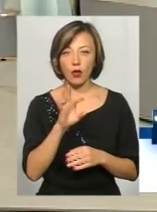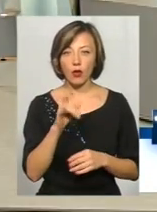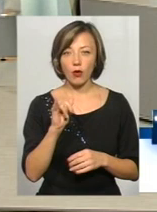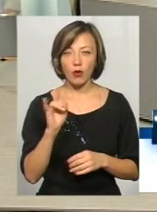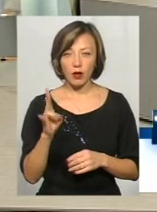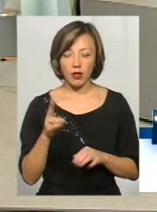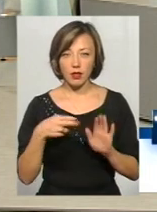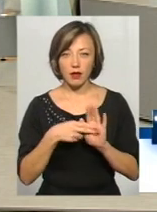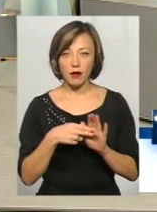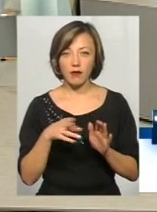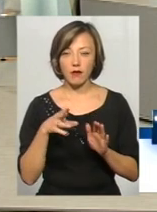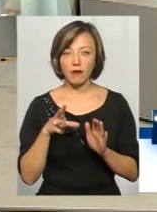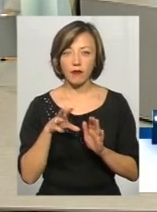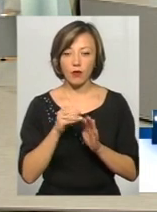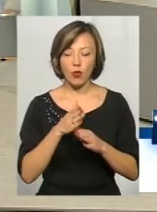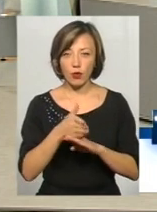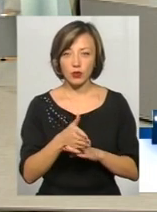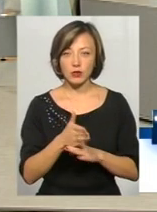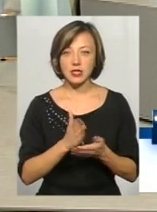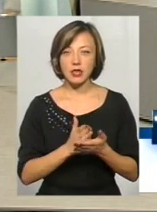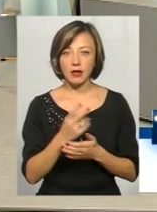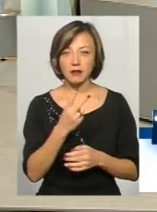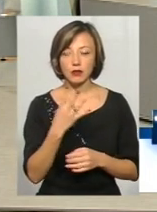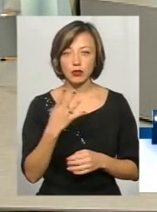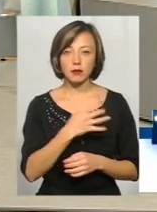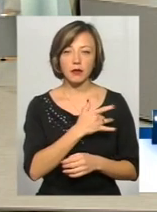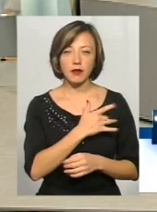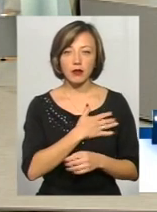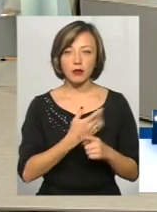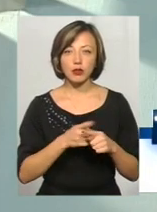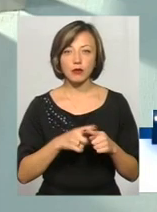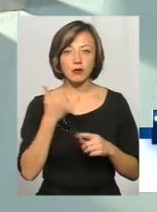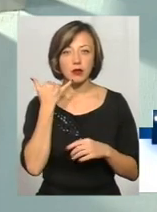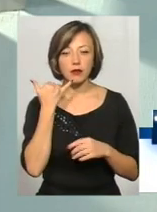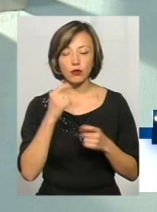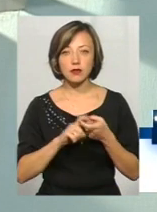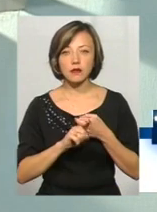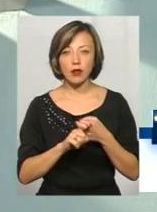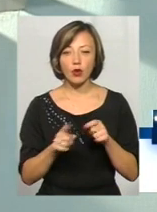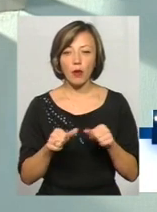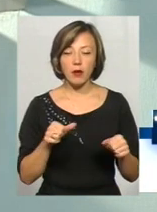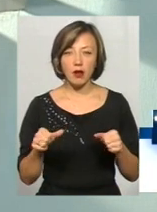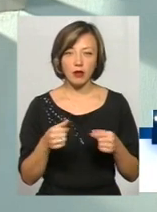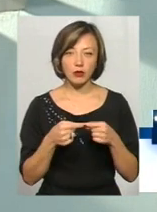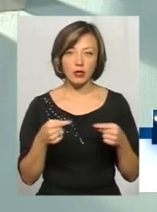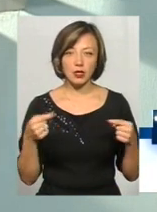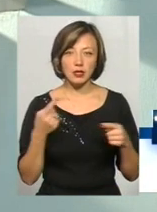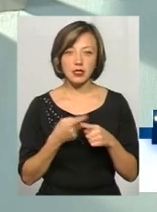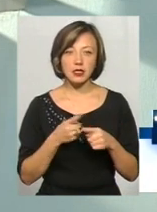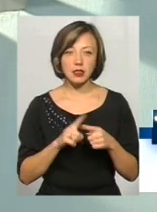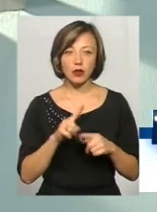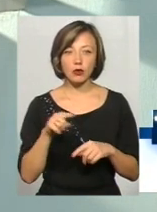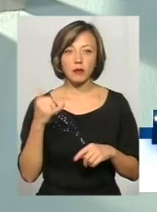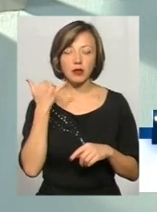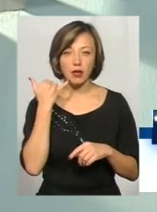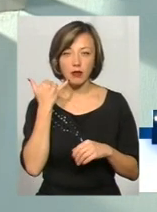сервіс Privat24, по цьому телефону з ним зв'язуються оператори зв'язково. Тобто, номер